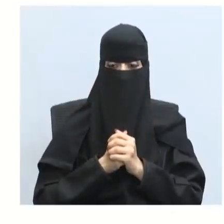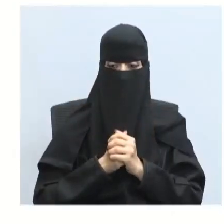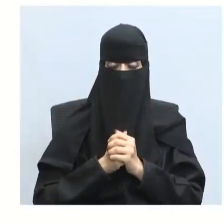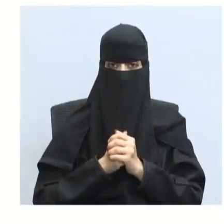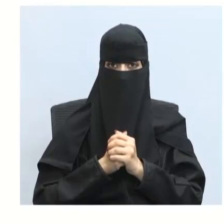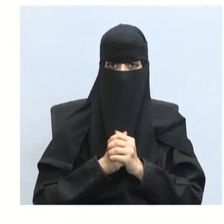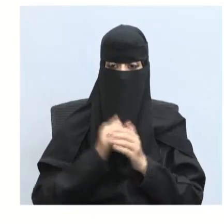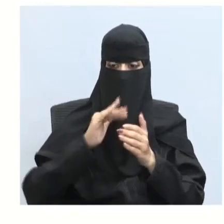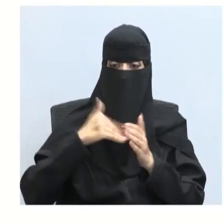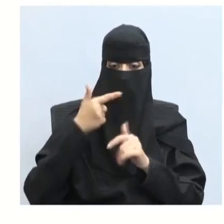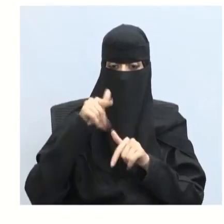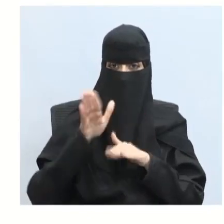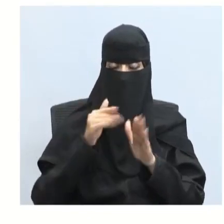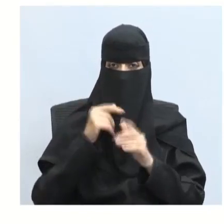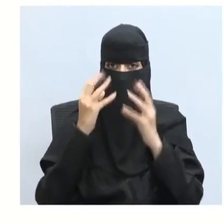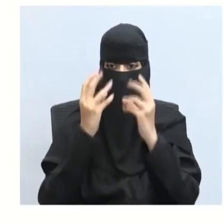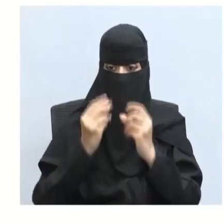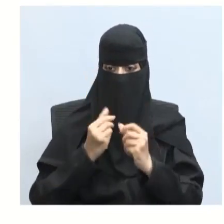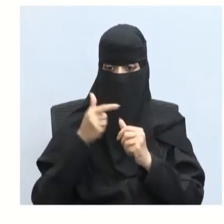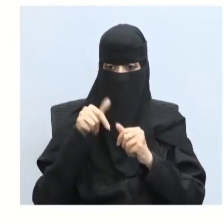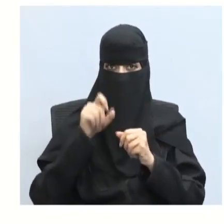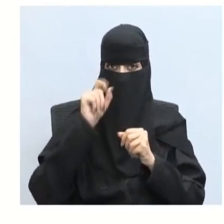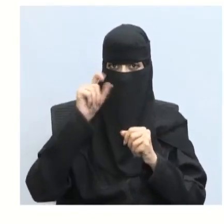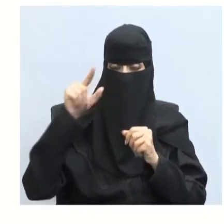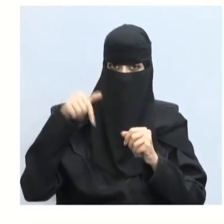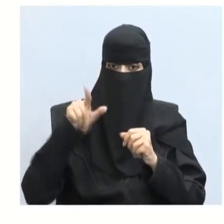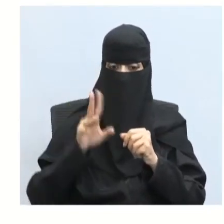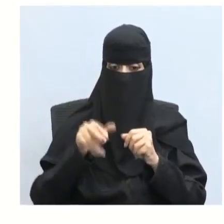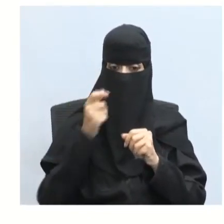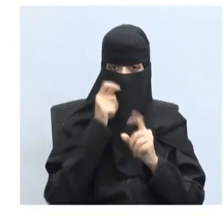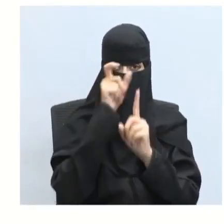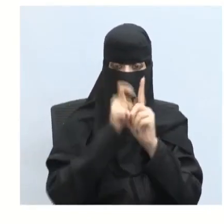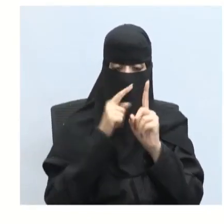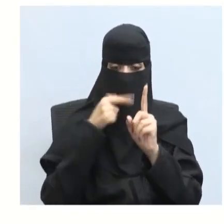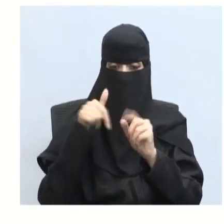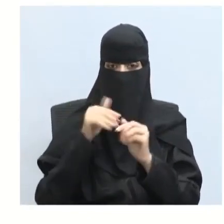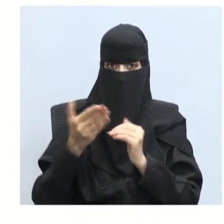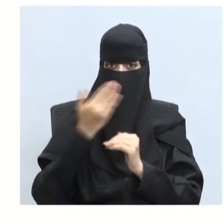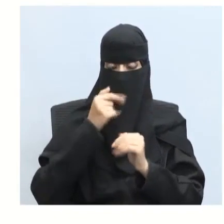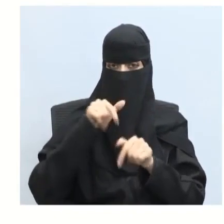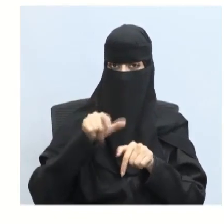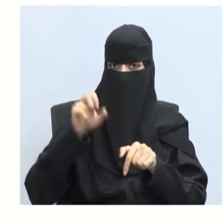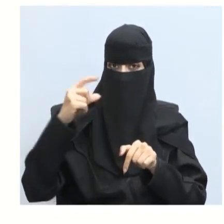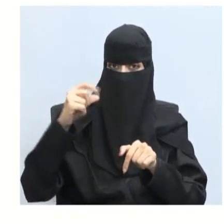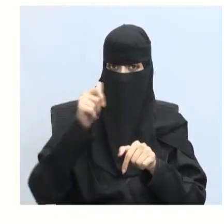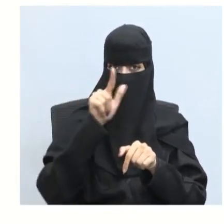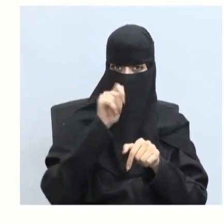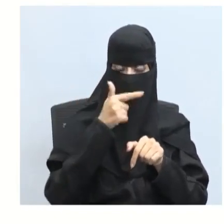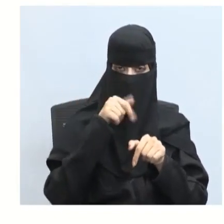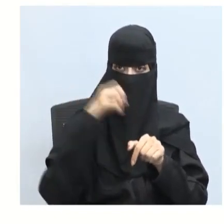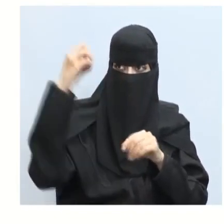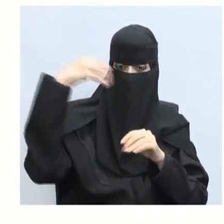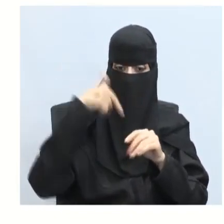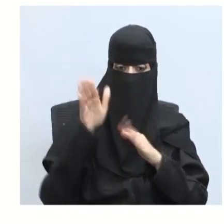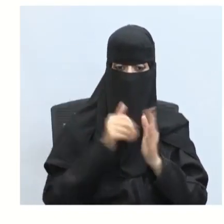فبالتالي نستطيع حساب تردد المراقب اللي هو عبارة عن تأثير دبلر في الضوء عبارة عن